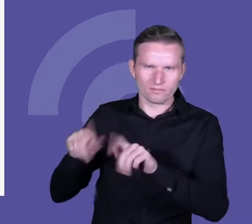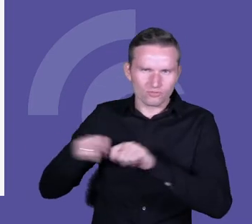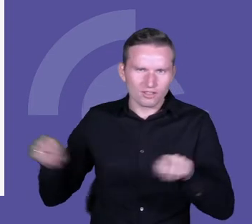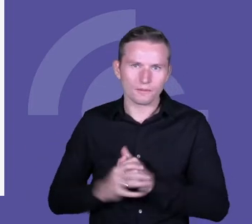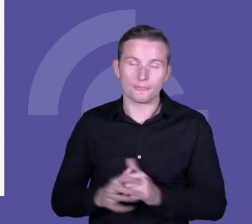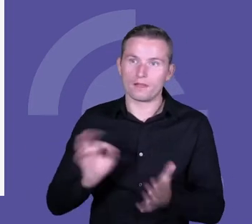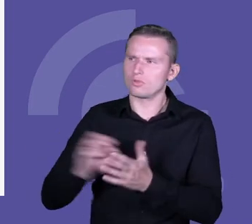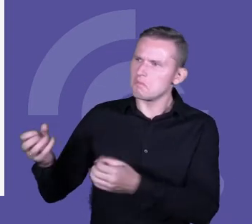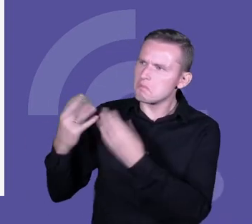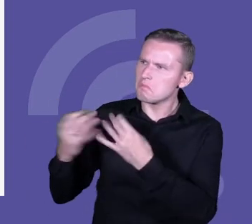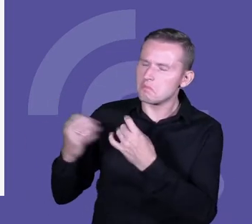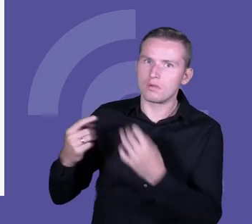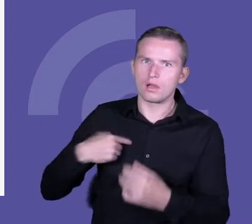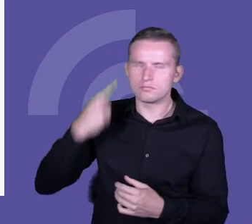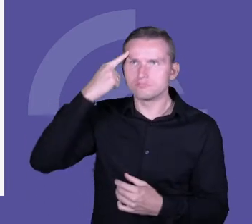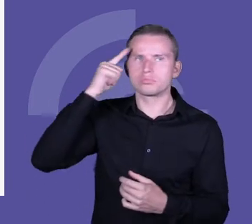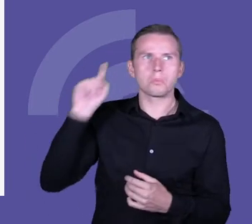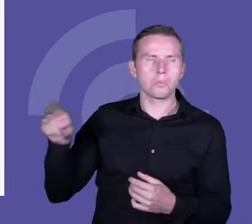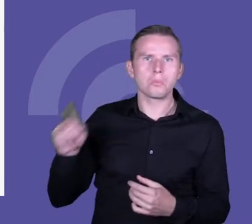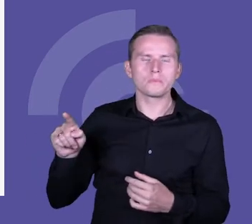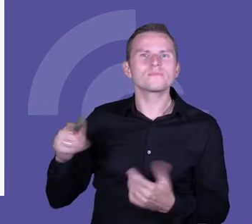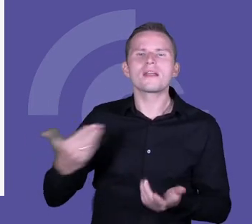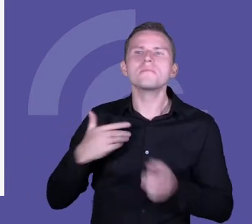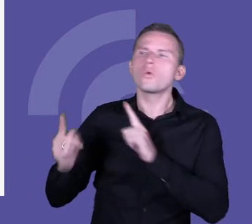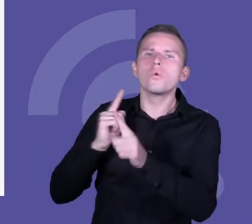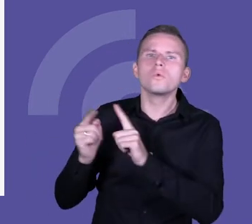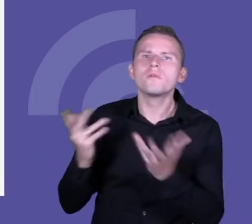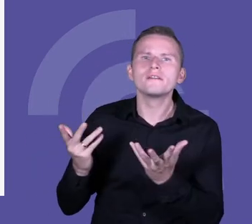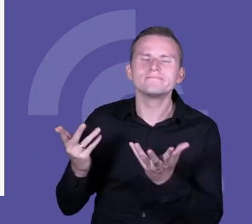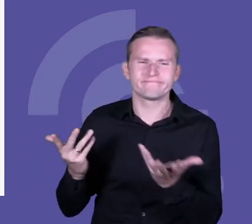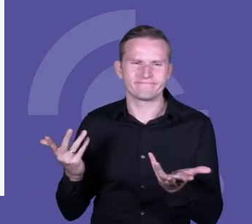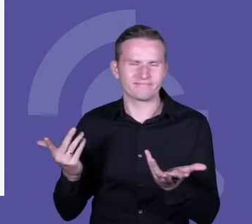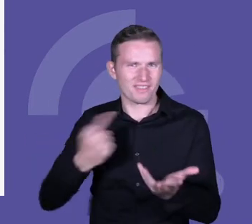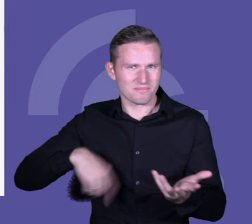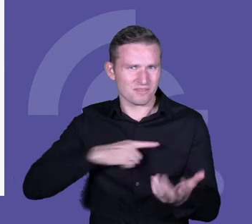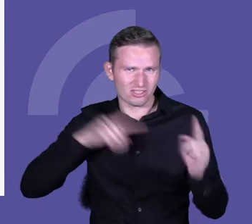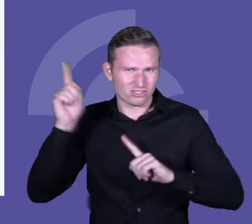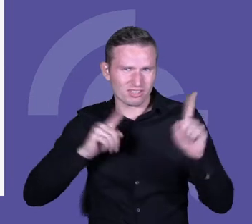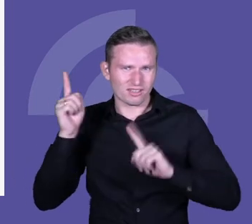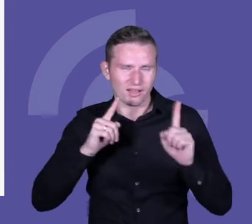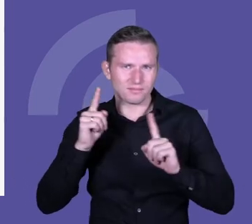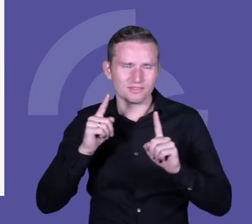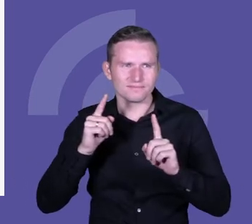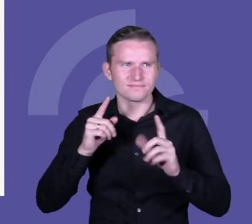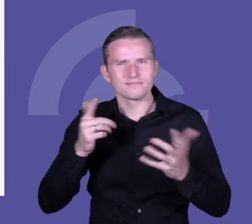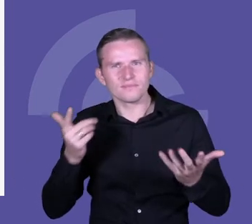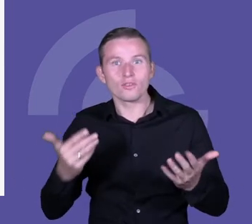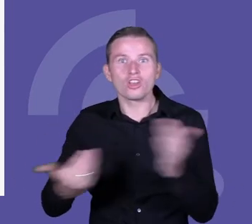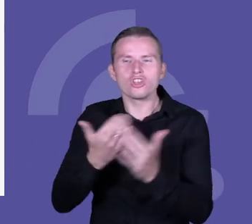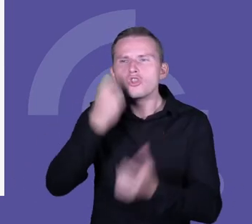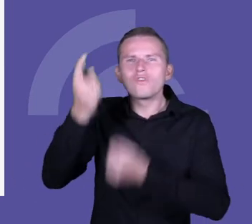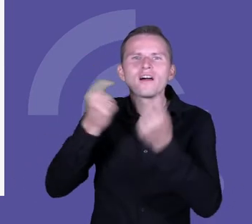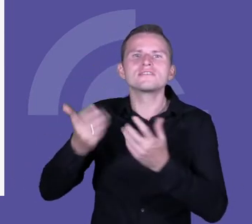zakręciła w głowie. A to była taka dyskusja, czy my czegoś nie widzimy, jeśli chodzi o to, gdzie my tych innowacji